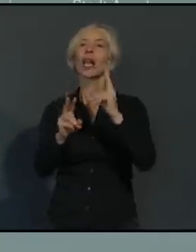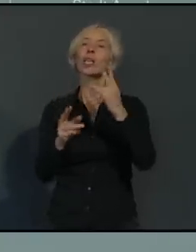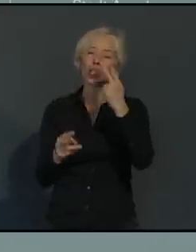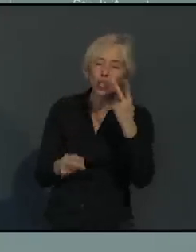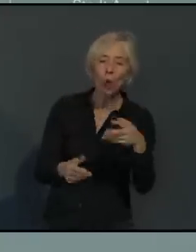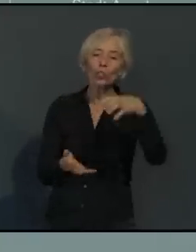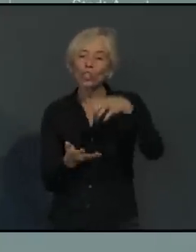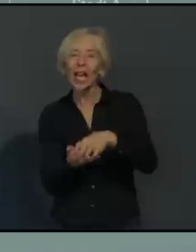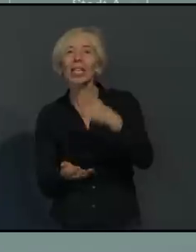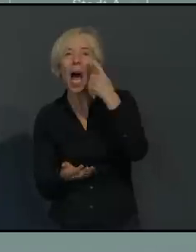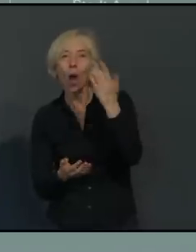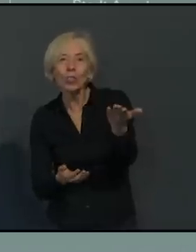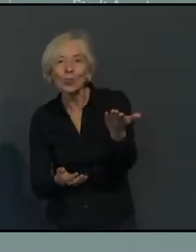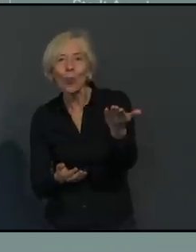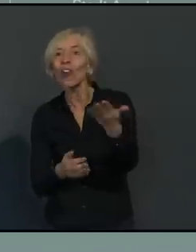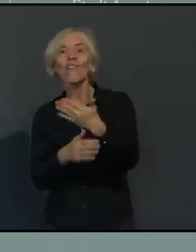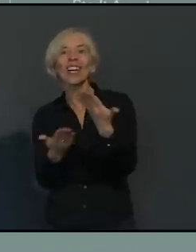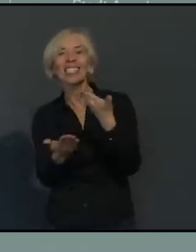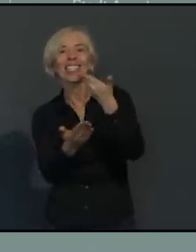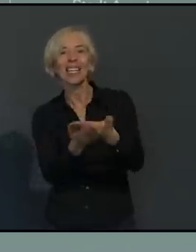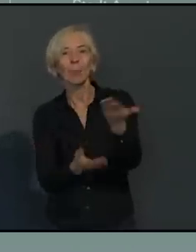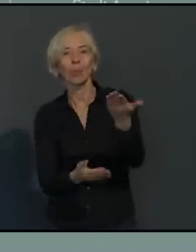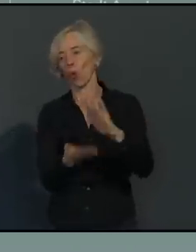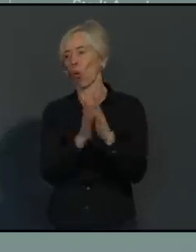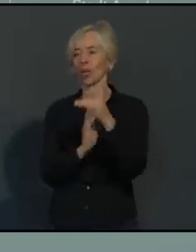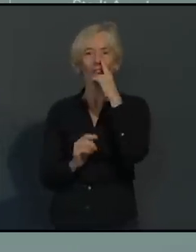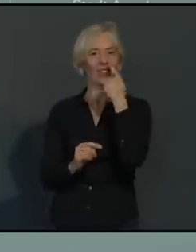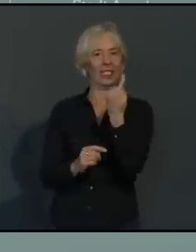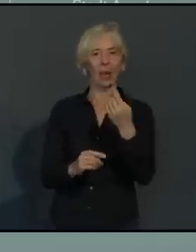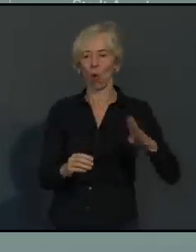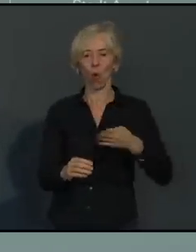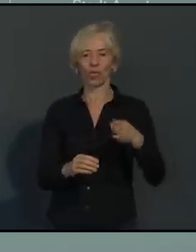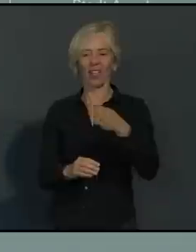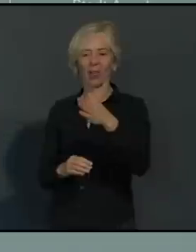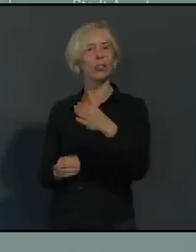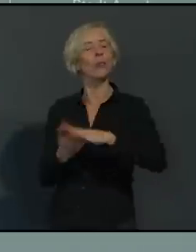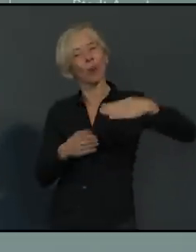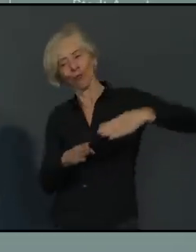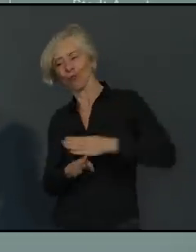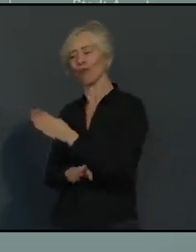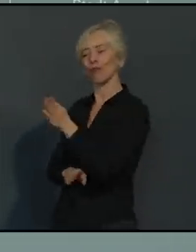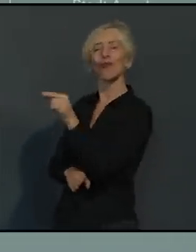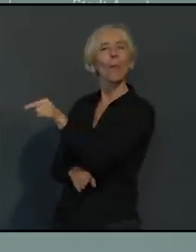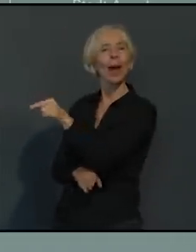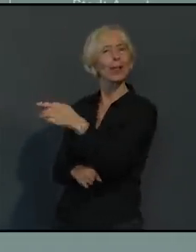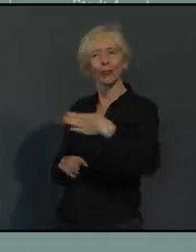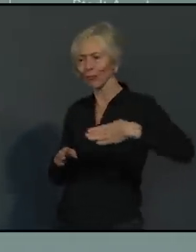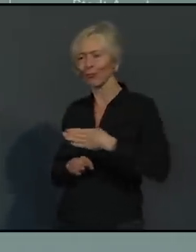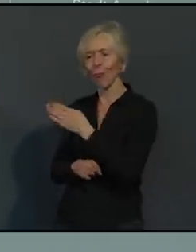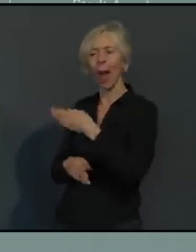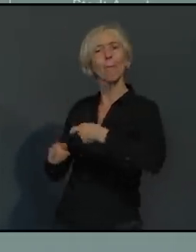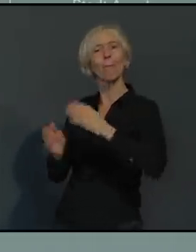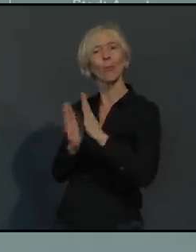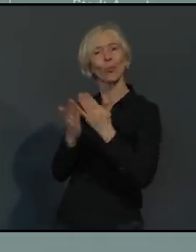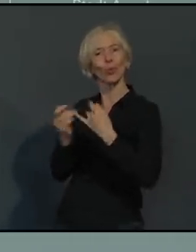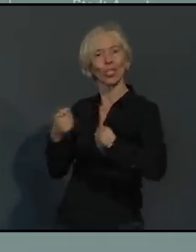fragen Sie doch Ihren Buchladen mal wieder, was Sie empfehlen können. Fragen Sie den Gemüsehändler auf dem Stadtmarkt, welche Tomatensorte am besten